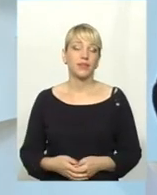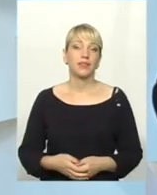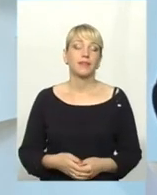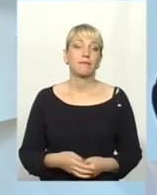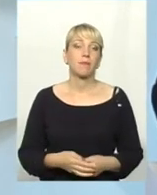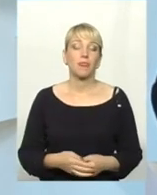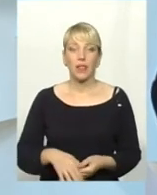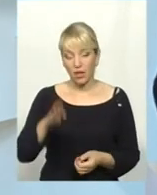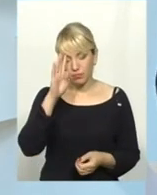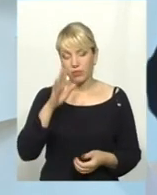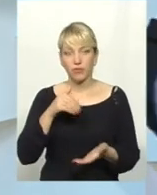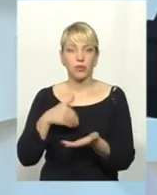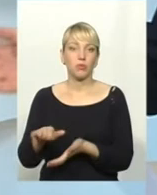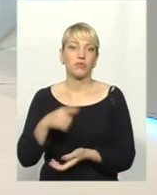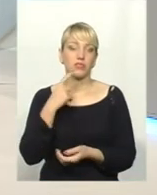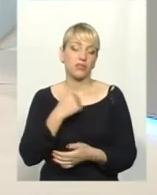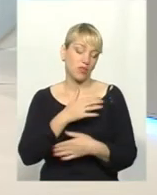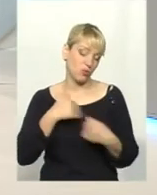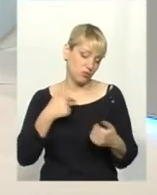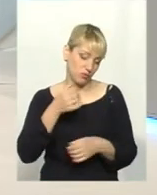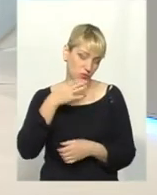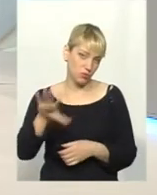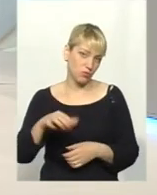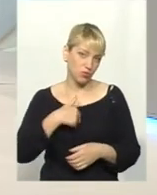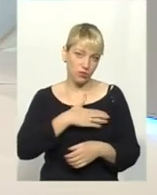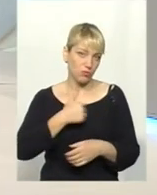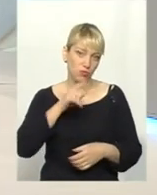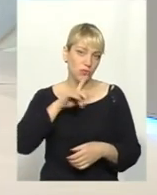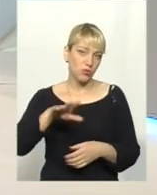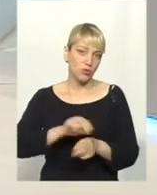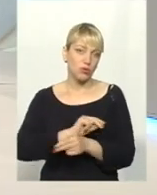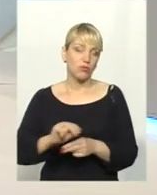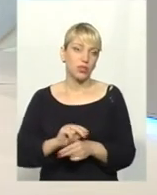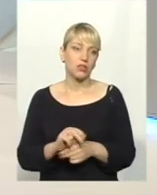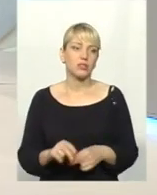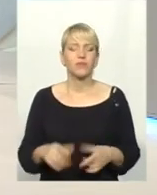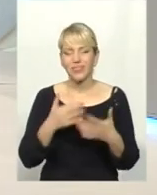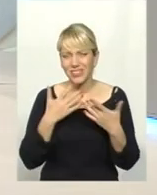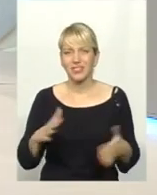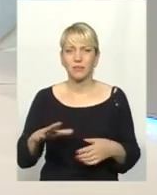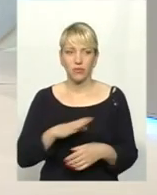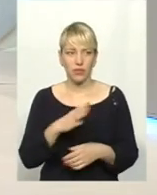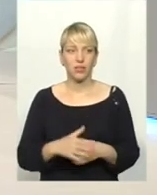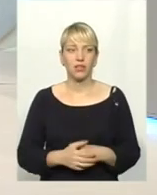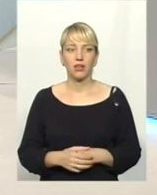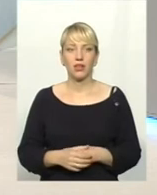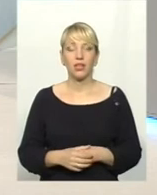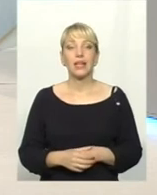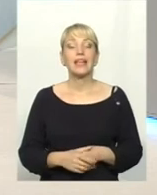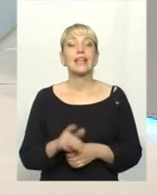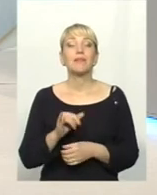Чоловік відмовився, лікувати себе йому подобається. Чоловік не захтів. Ну, і таких варіантів дуже багато. І безумовно,